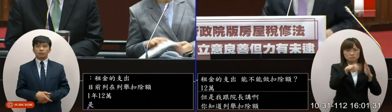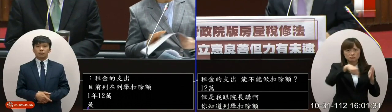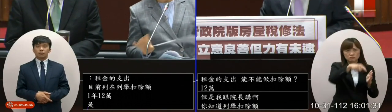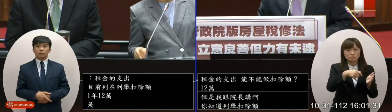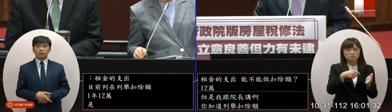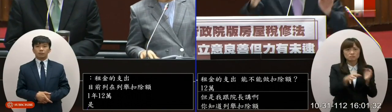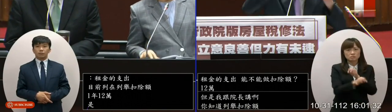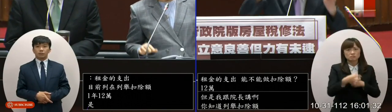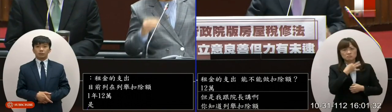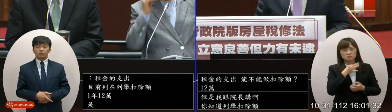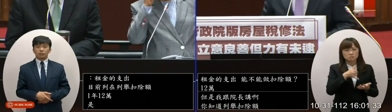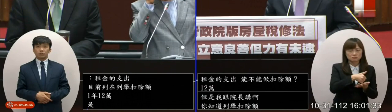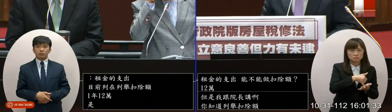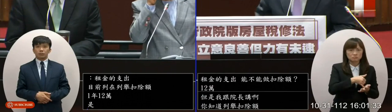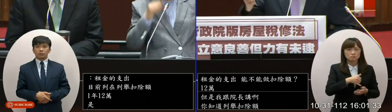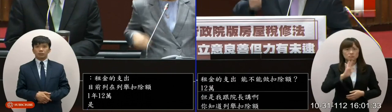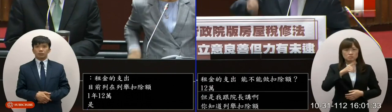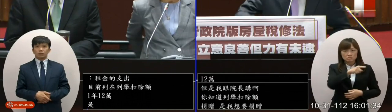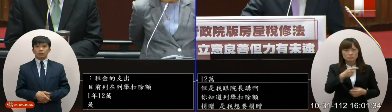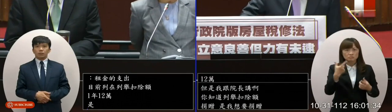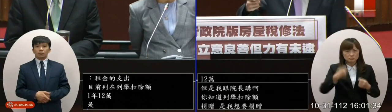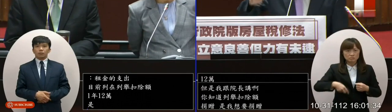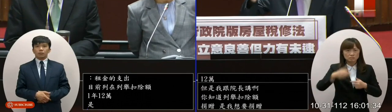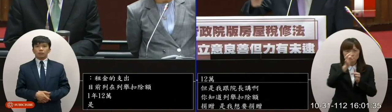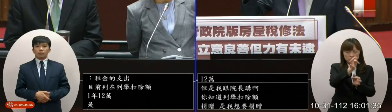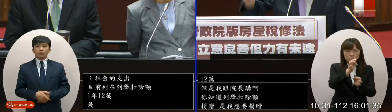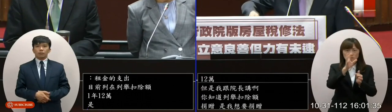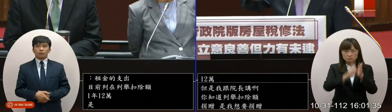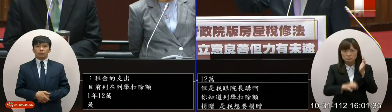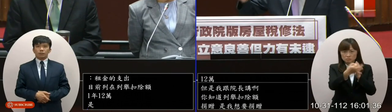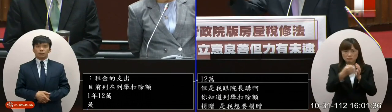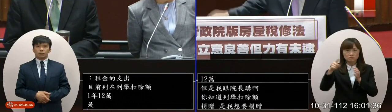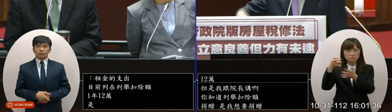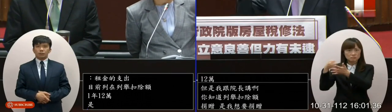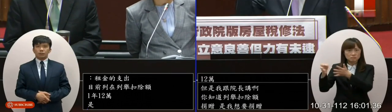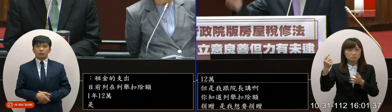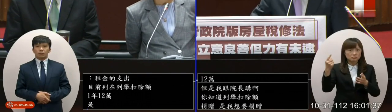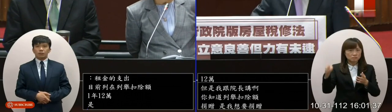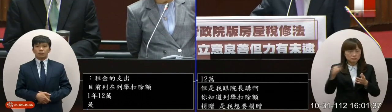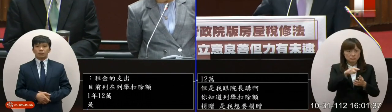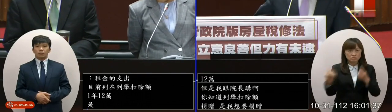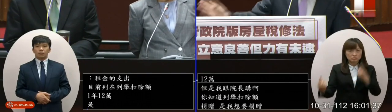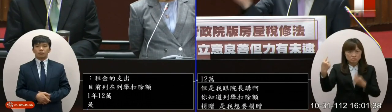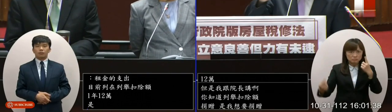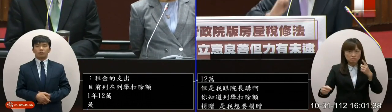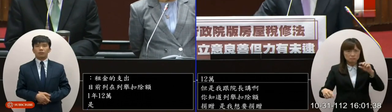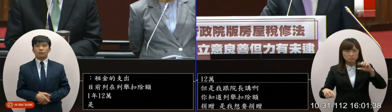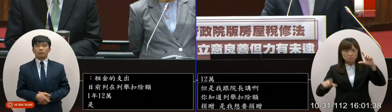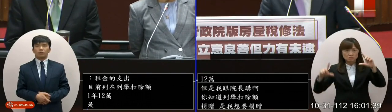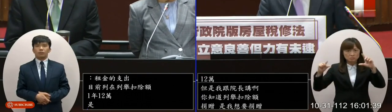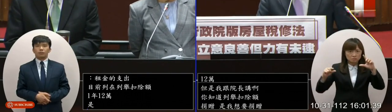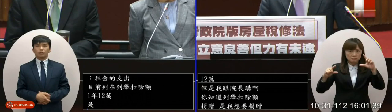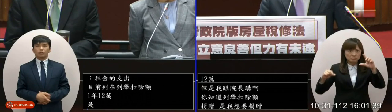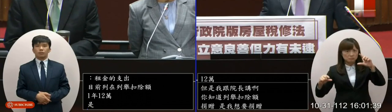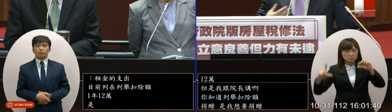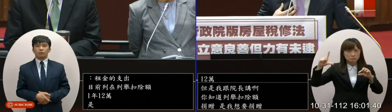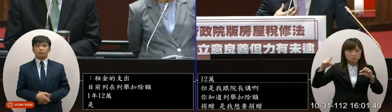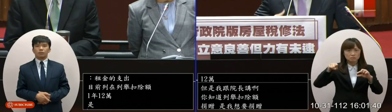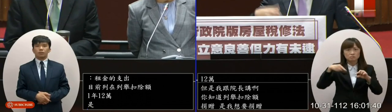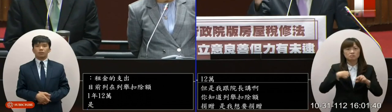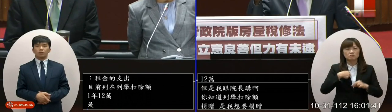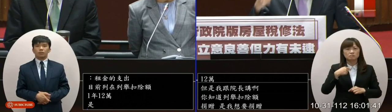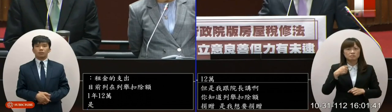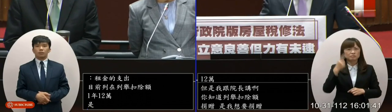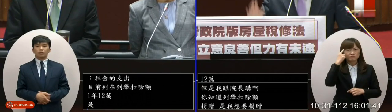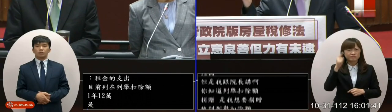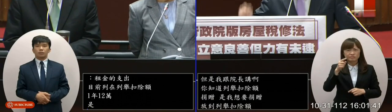準扣除了比一比要比過標準扣除了他才有辦法拿這個租金支出來弄到列舉扣除了去扣除這個談很多遍了我說